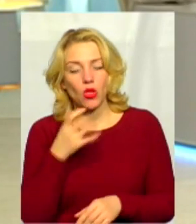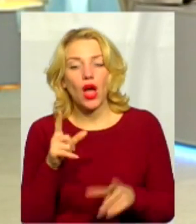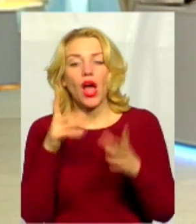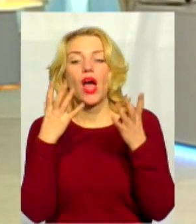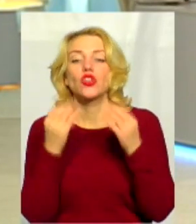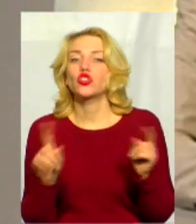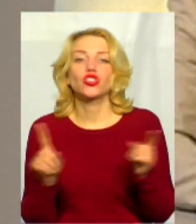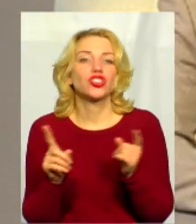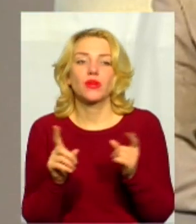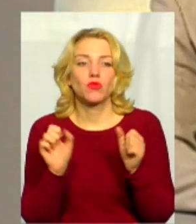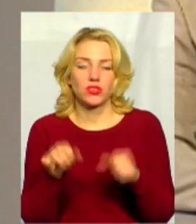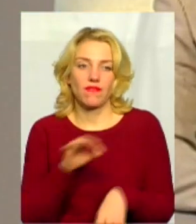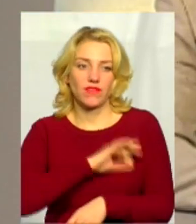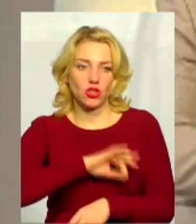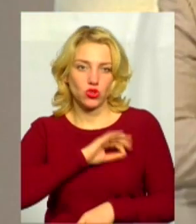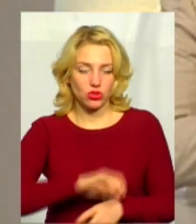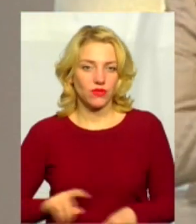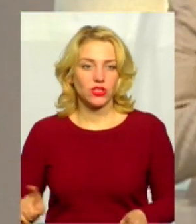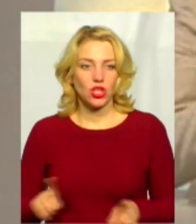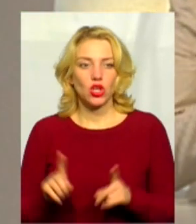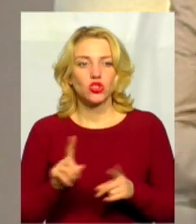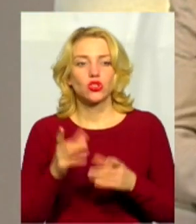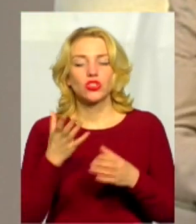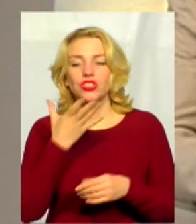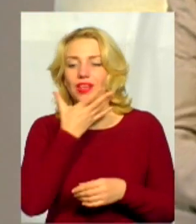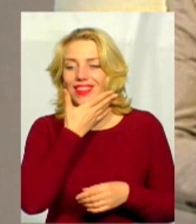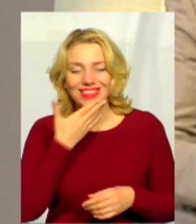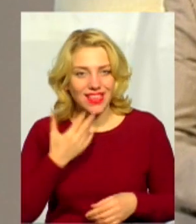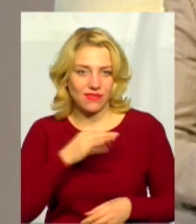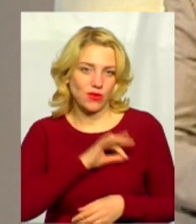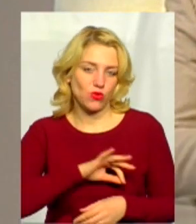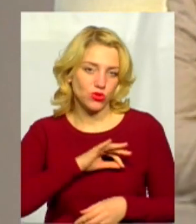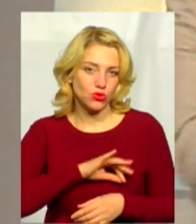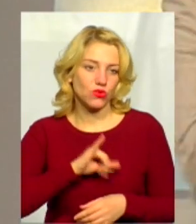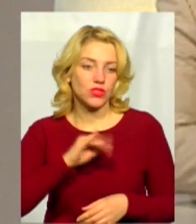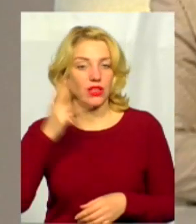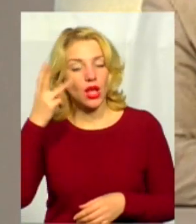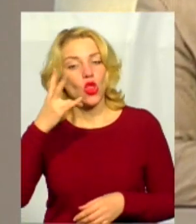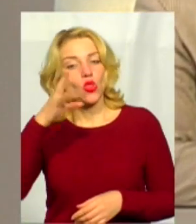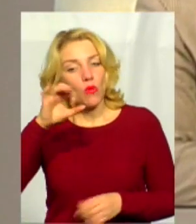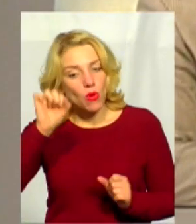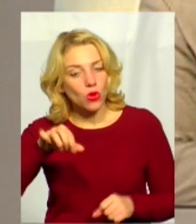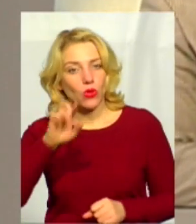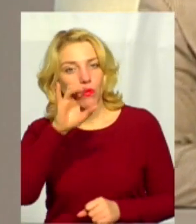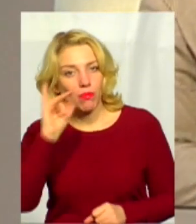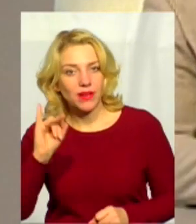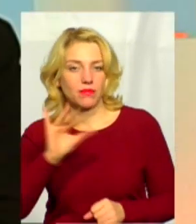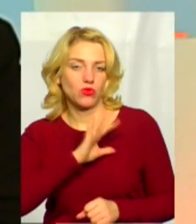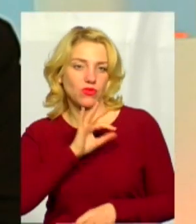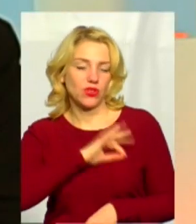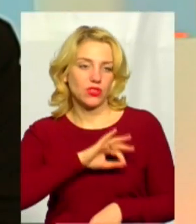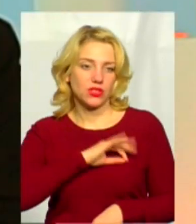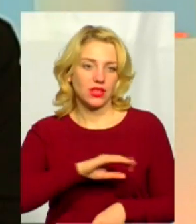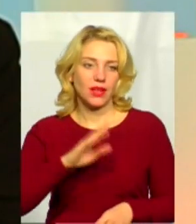з чого ще? Що ще можна використовувати? Або що ще не використовується на Хмельничні, але могло б бути використане? На Хмельничні ще немає